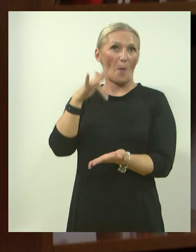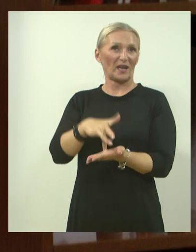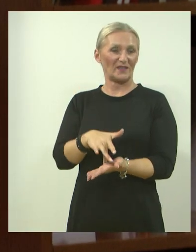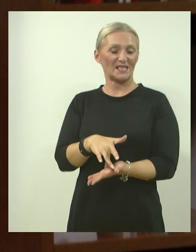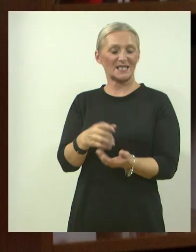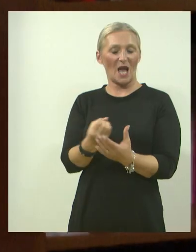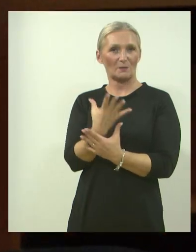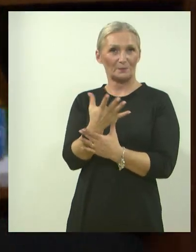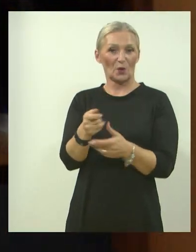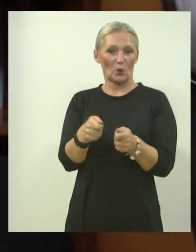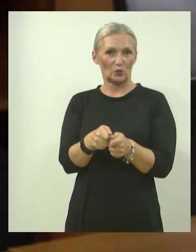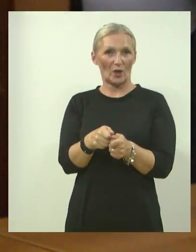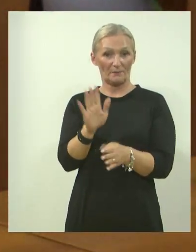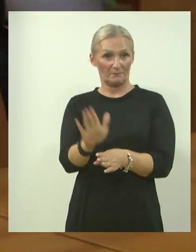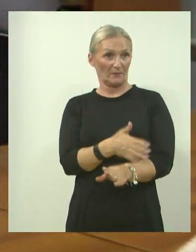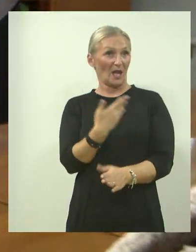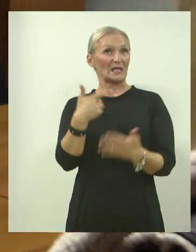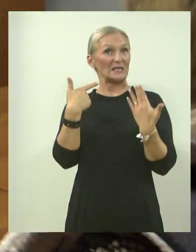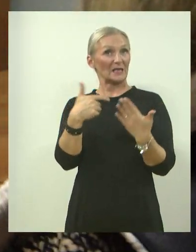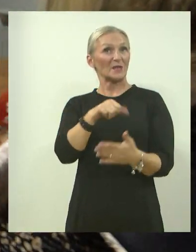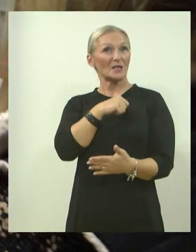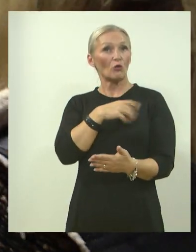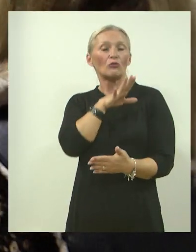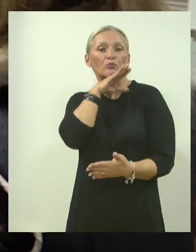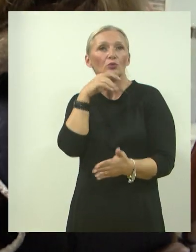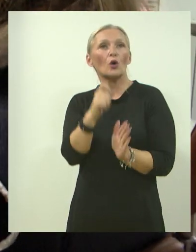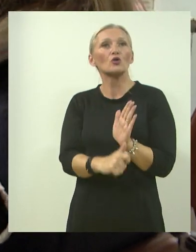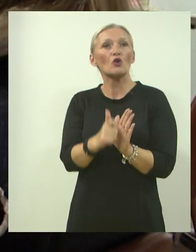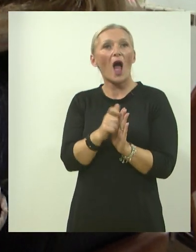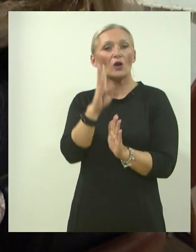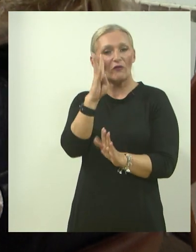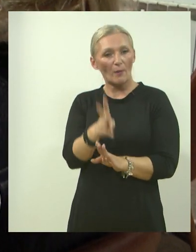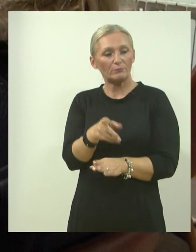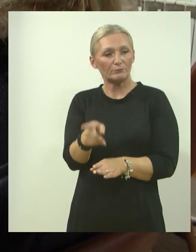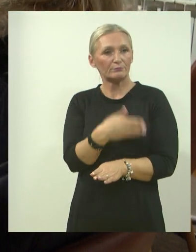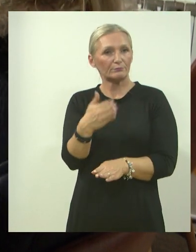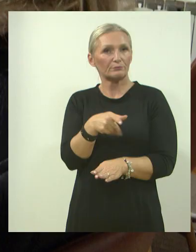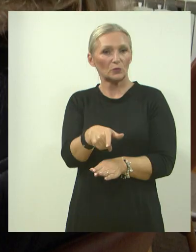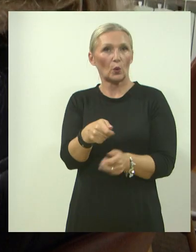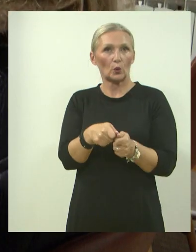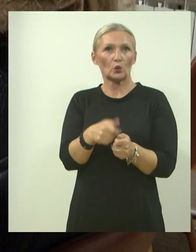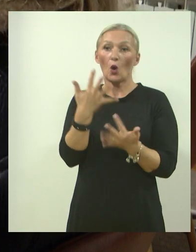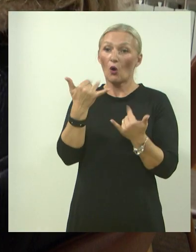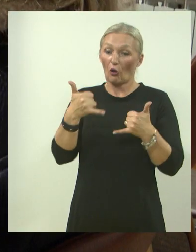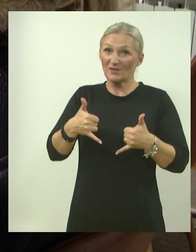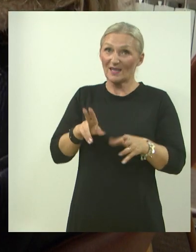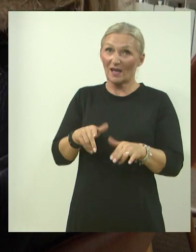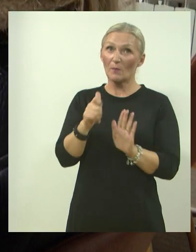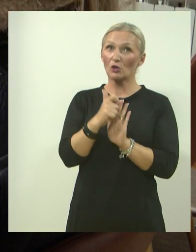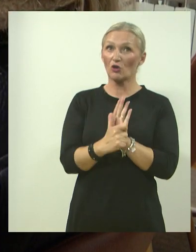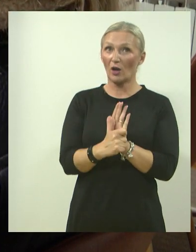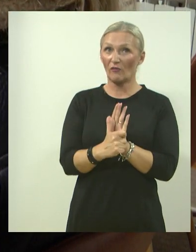U tih 70 godina puno je članova zapravo prošlo kroz vašu udrugu. Koliko ih trenutno brojite?